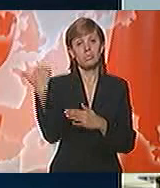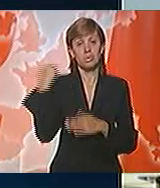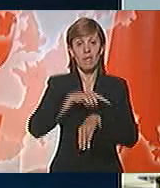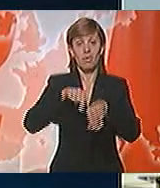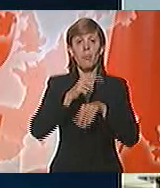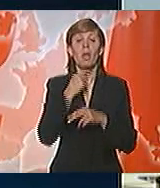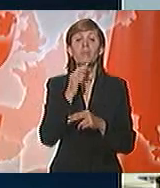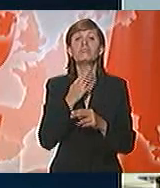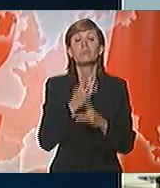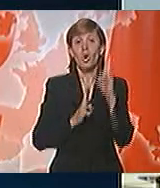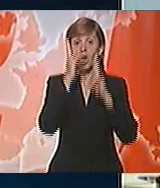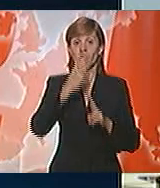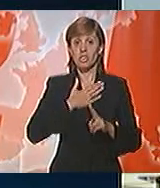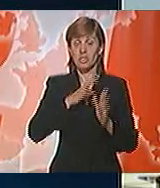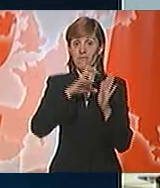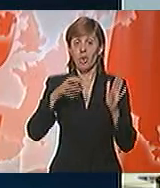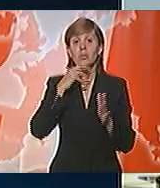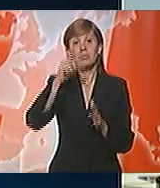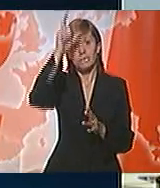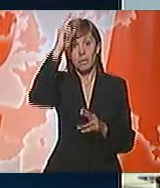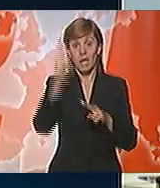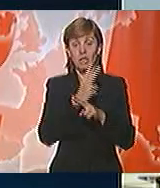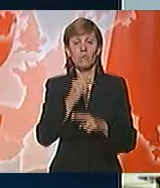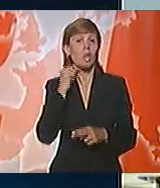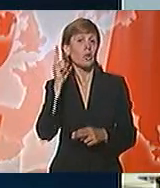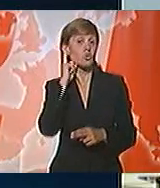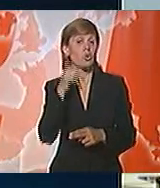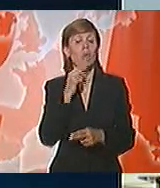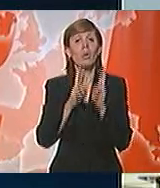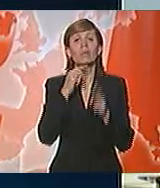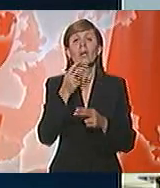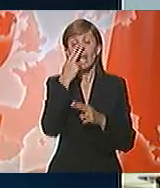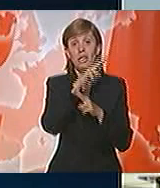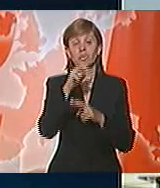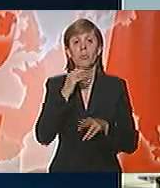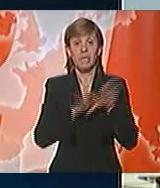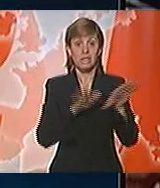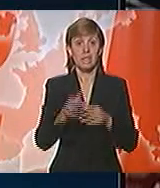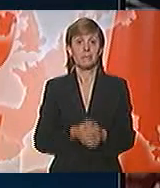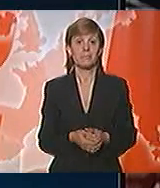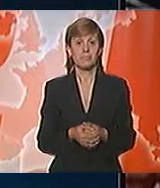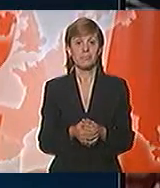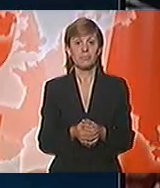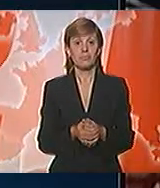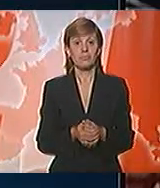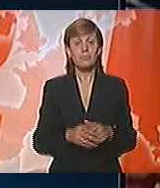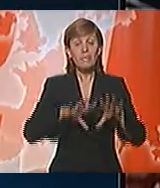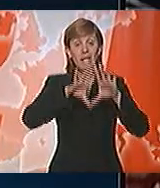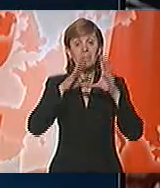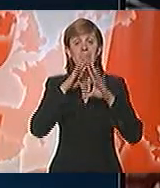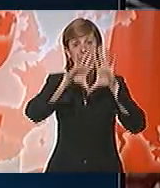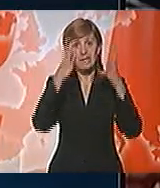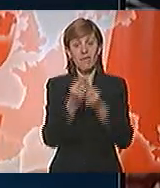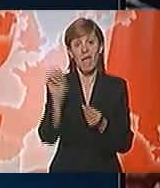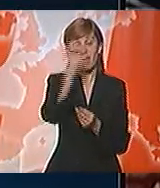proglašenja sopstvene nezavisnosti, a ja predložem da čujem i argumente nadležnog ministra. Za sve erovske zemlje u